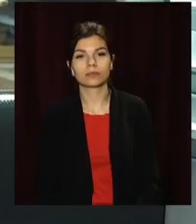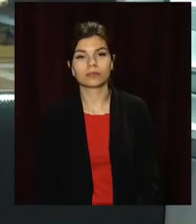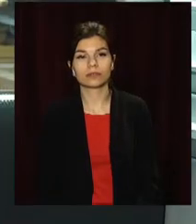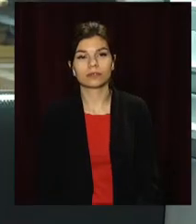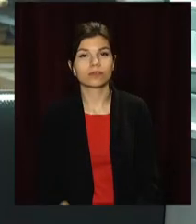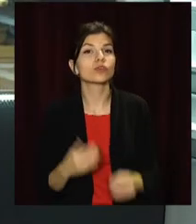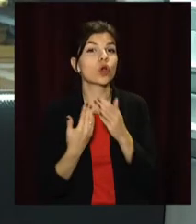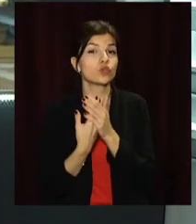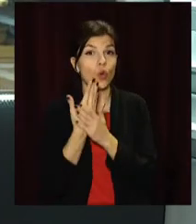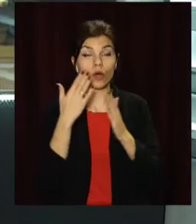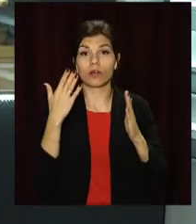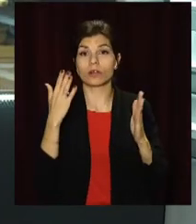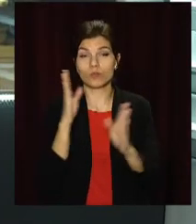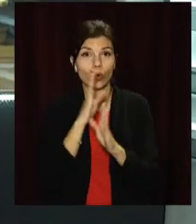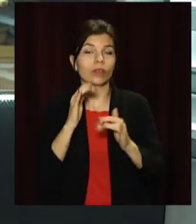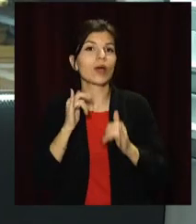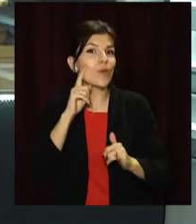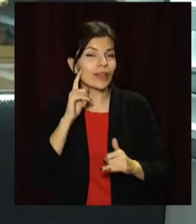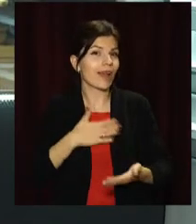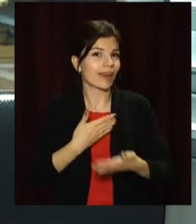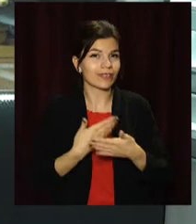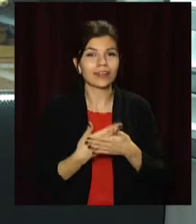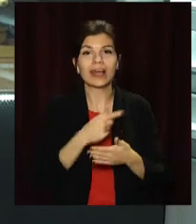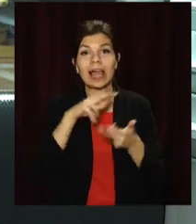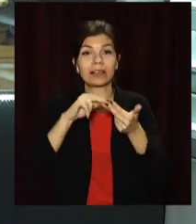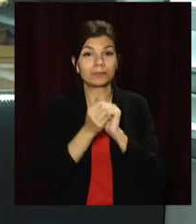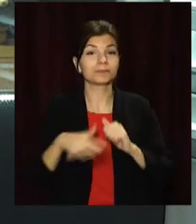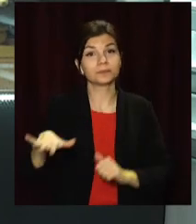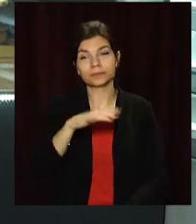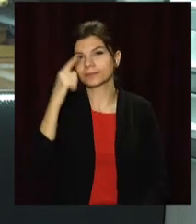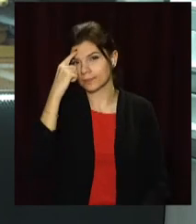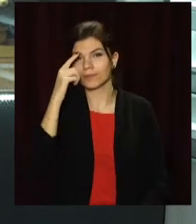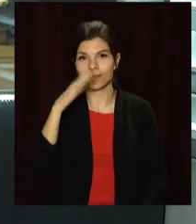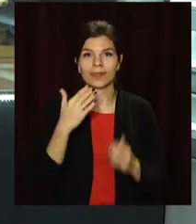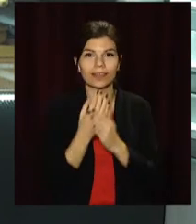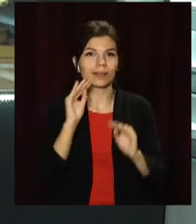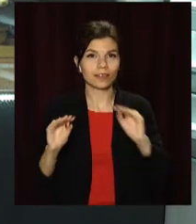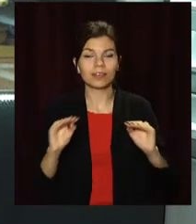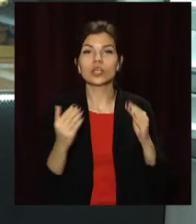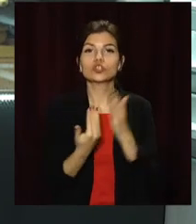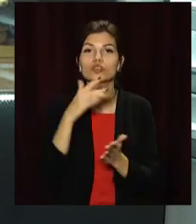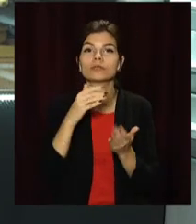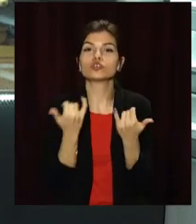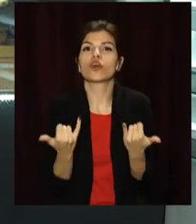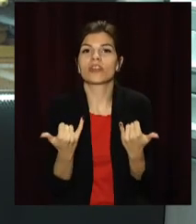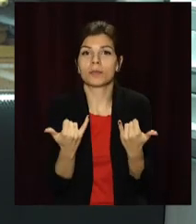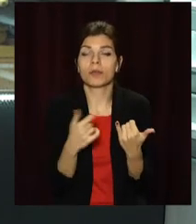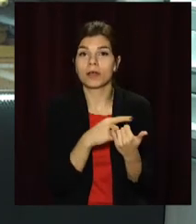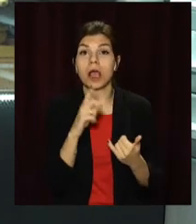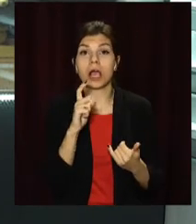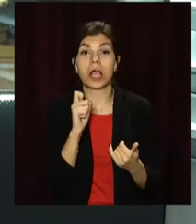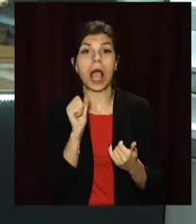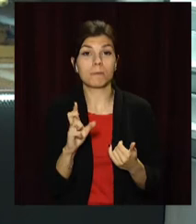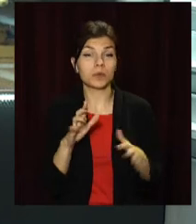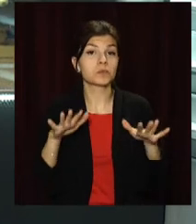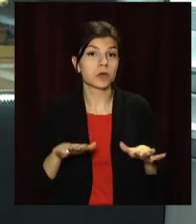Новий простір для молодих та активних. Інфраструктура Кам'янського поповнилася ще одним сучасним центром. Хаб для ініціативної